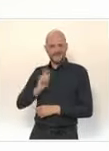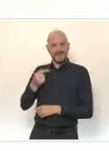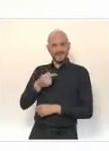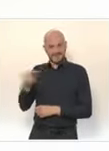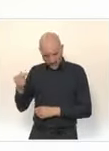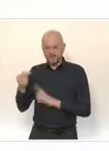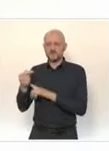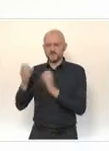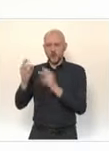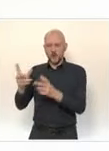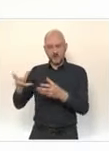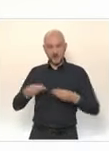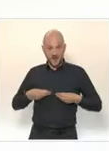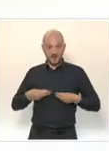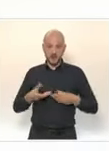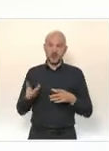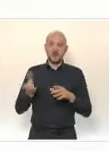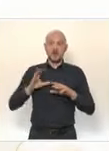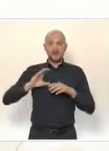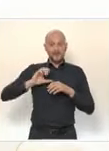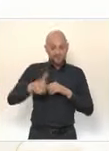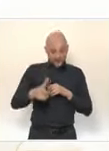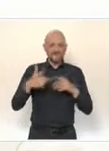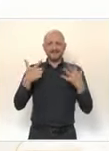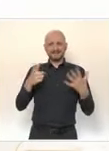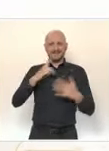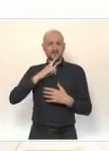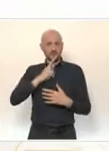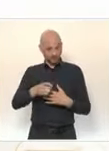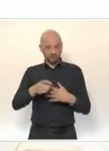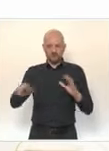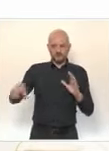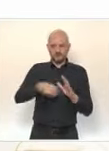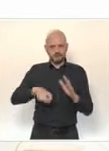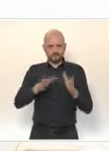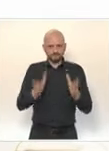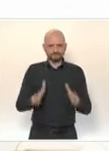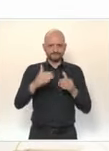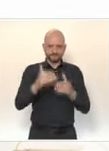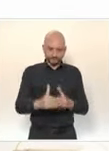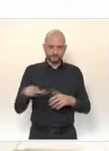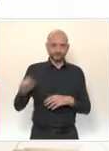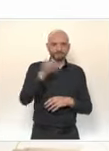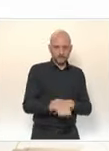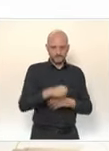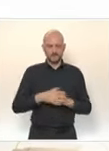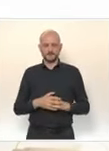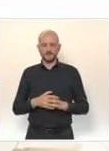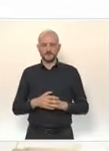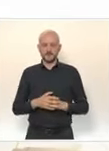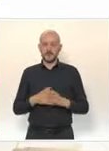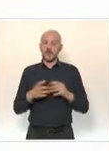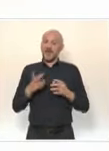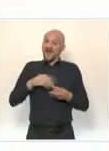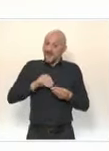période d'auto-isolement de sept jours. L'apparition de nouveaux variants plus résistants aux vaccins, notamment au Brésil et